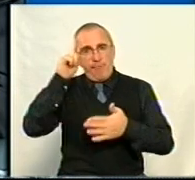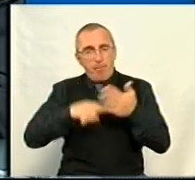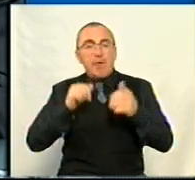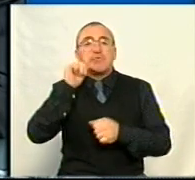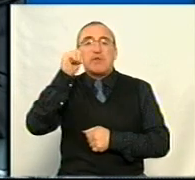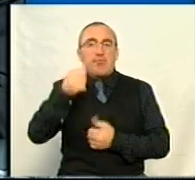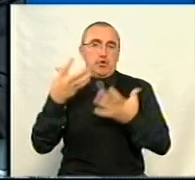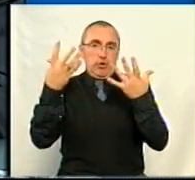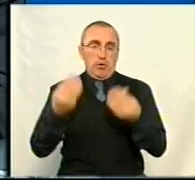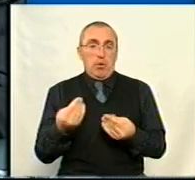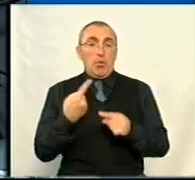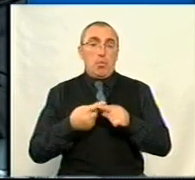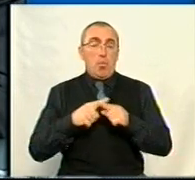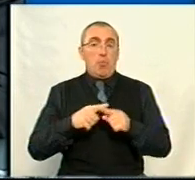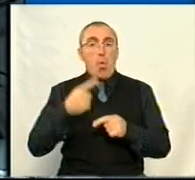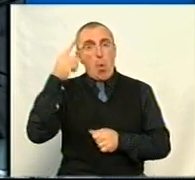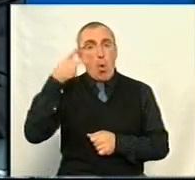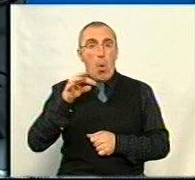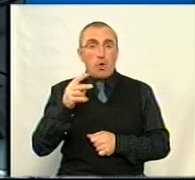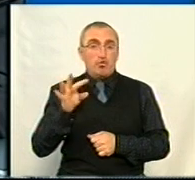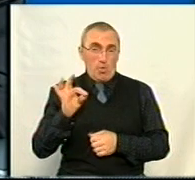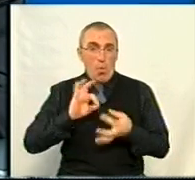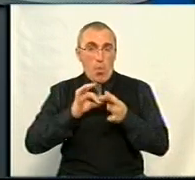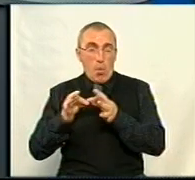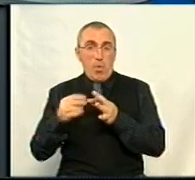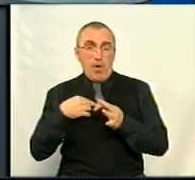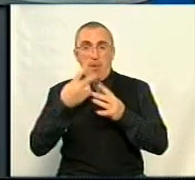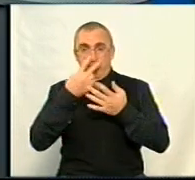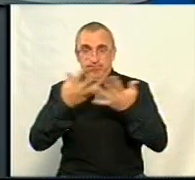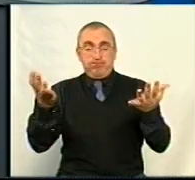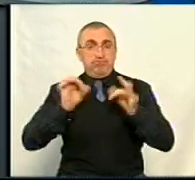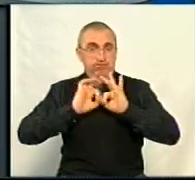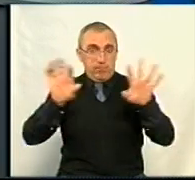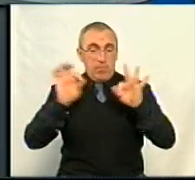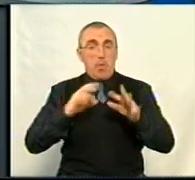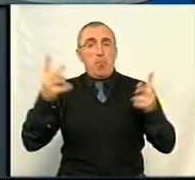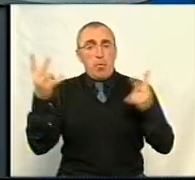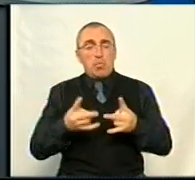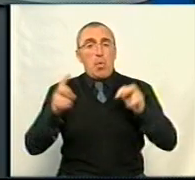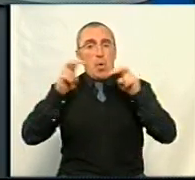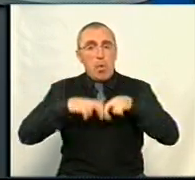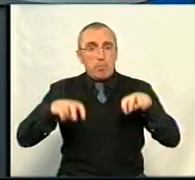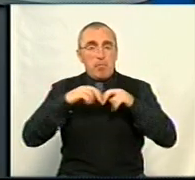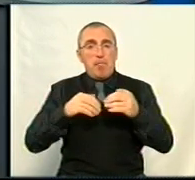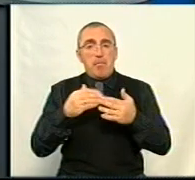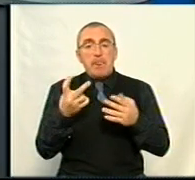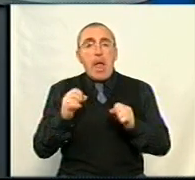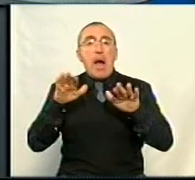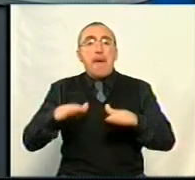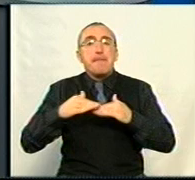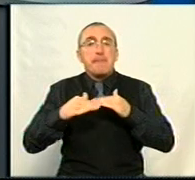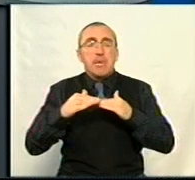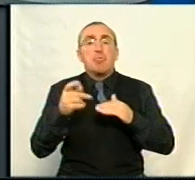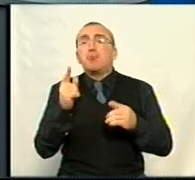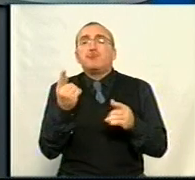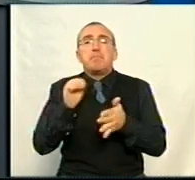завтрашньому дні. Тому цілком логічно, про що я і публічно заявив, потрібно було розібратися безпосередньо на місці. Так в